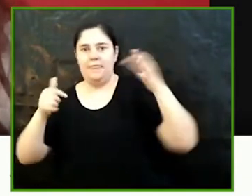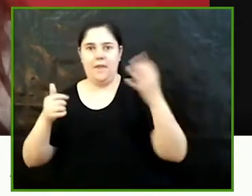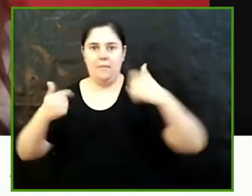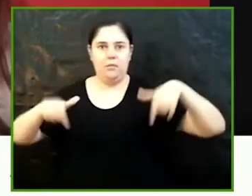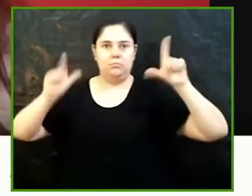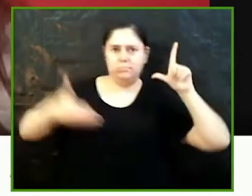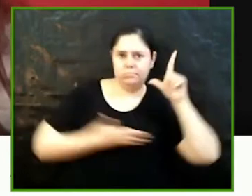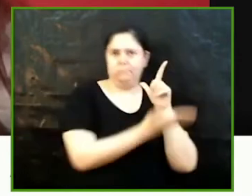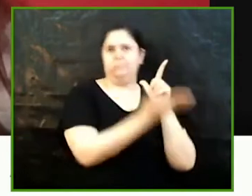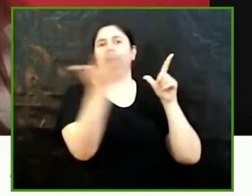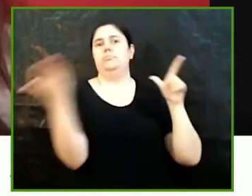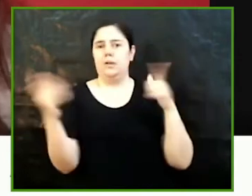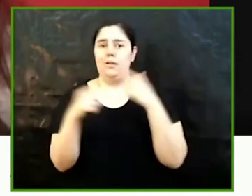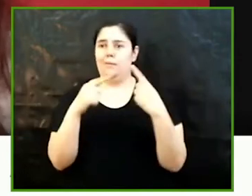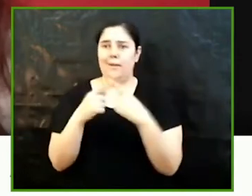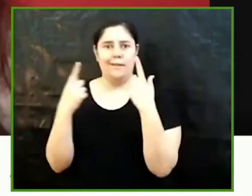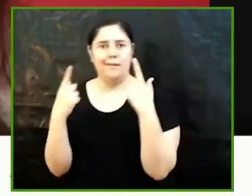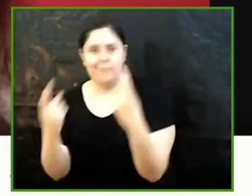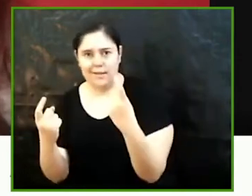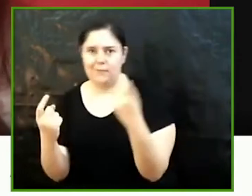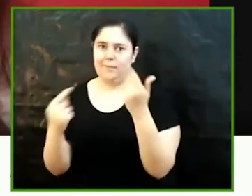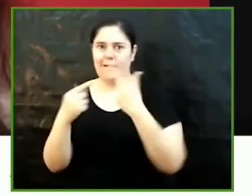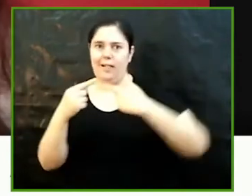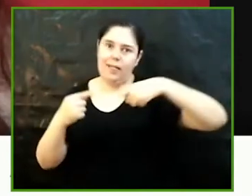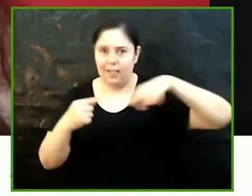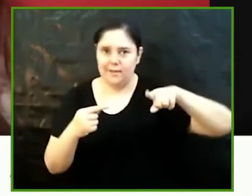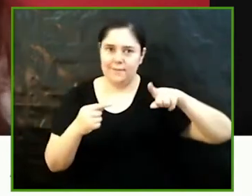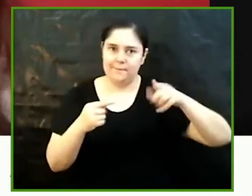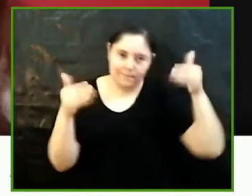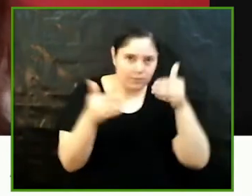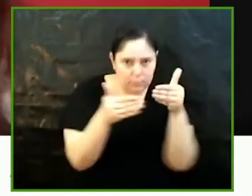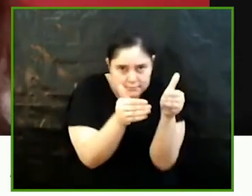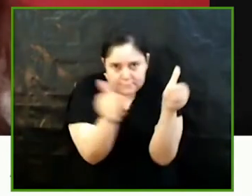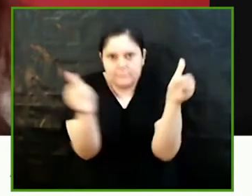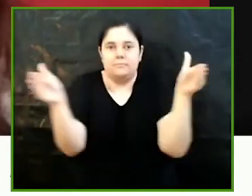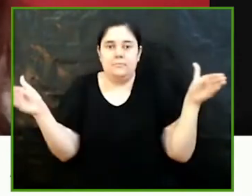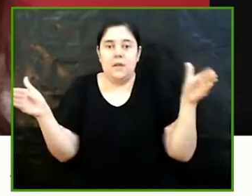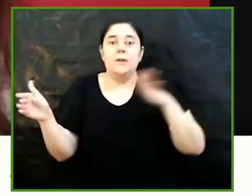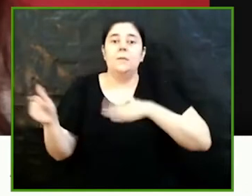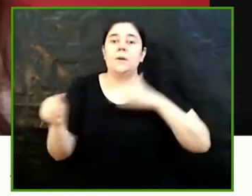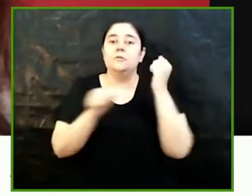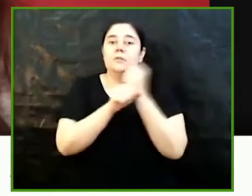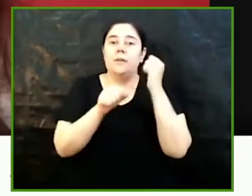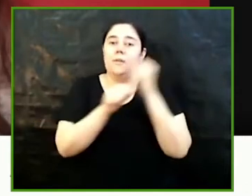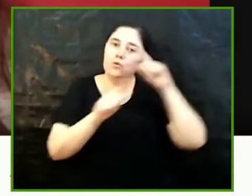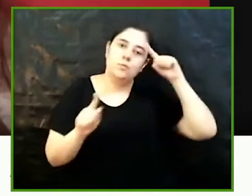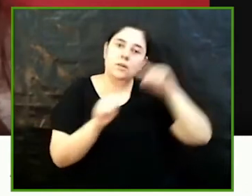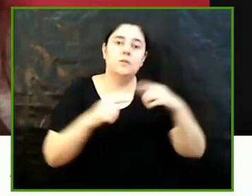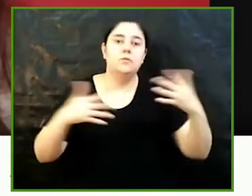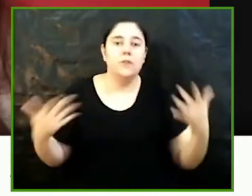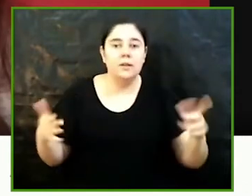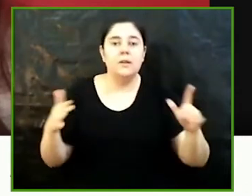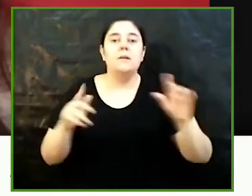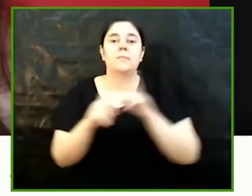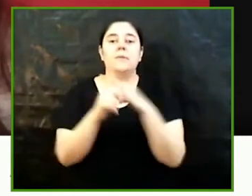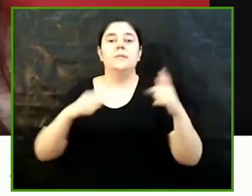esbiaixada. Llavors, el meu treball el que pretén és analitzar si la perspectiva de gènere regeix